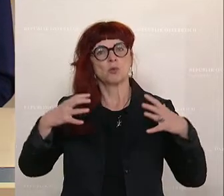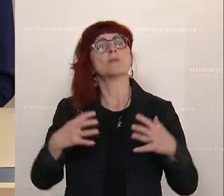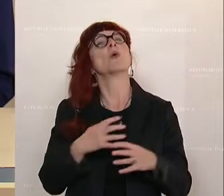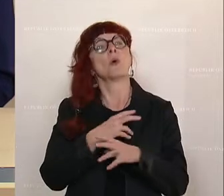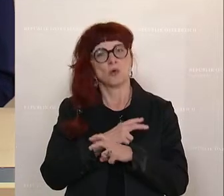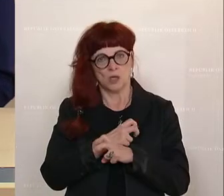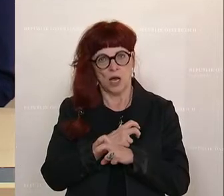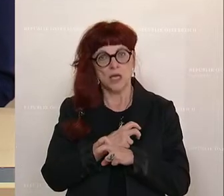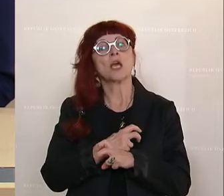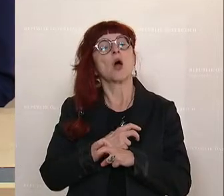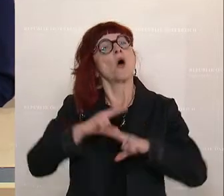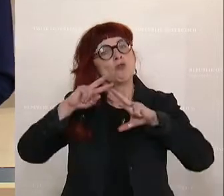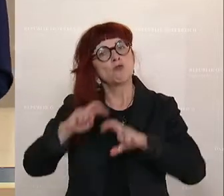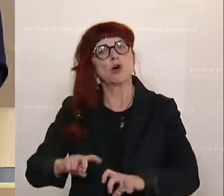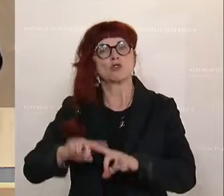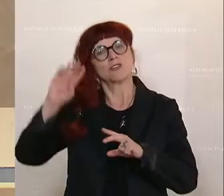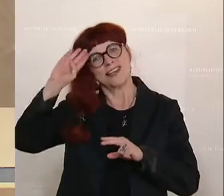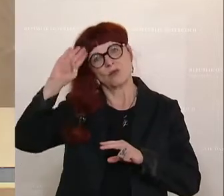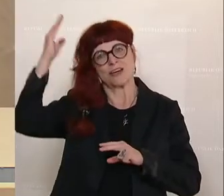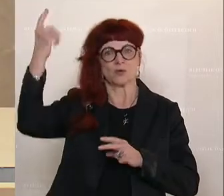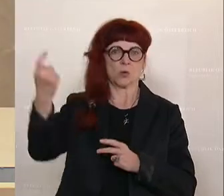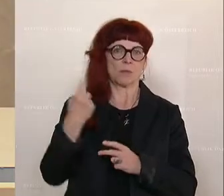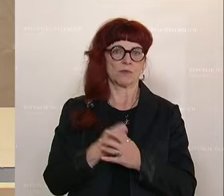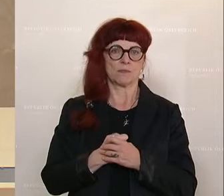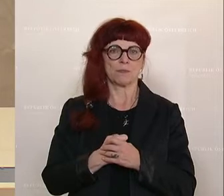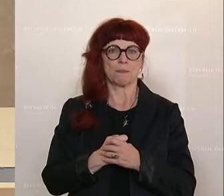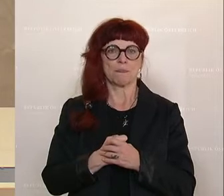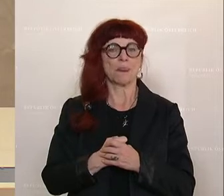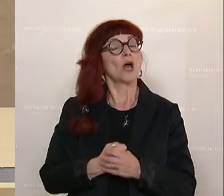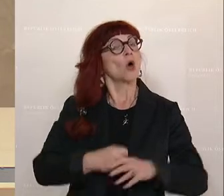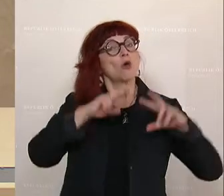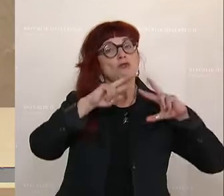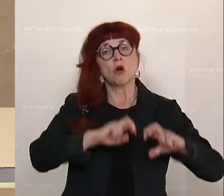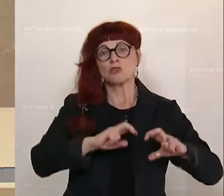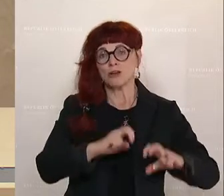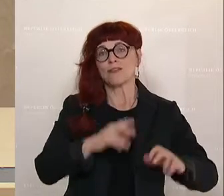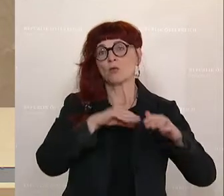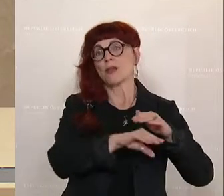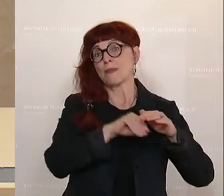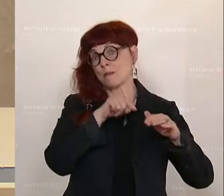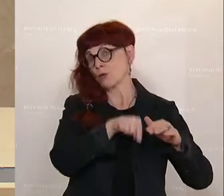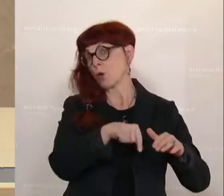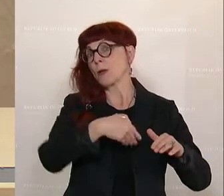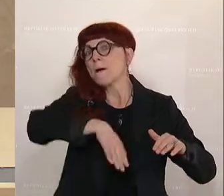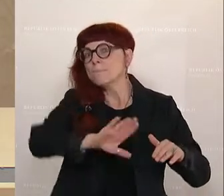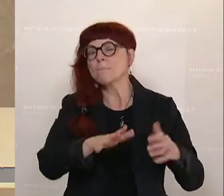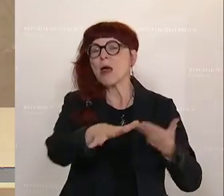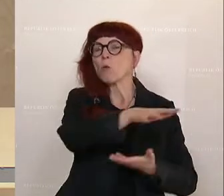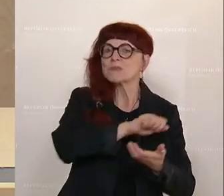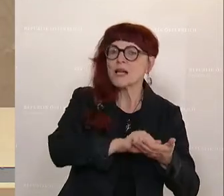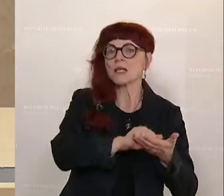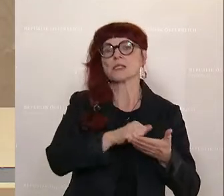auf Forschung und Innovation zurückzuführen. In forschenden Unternehmen höhere Umsätze, höhere Beschäftigung,